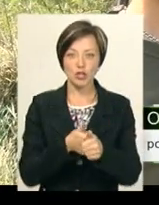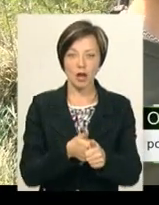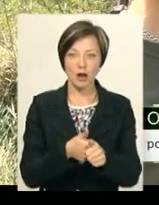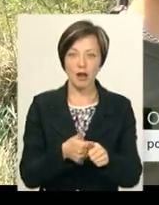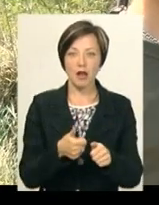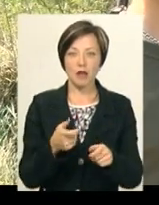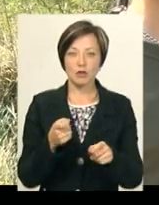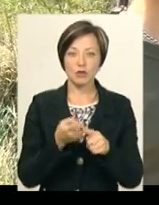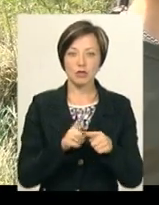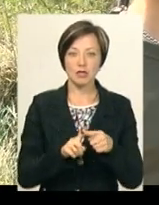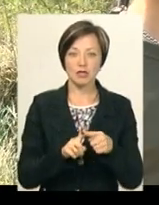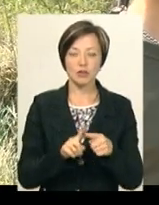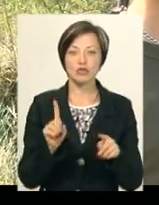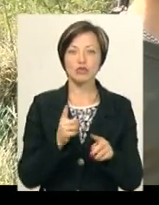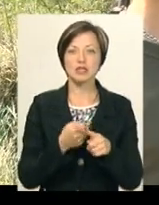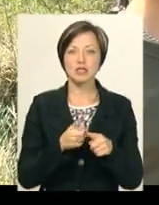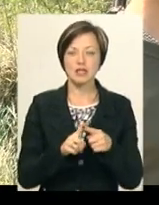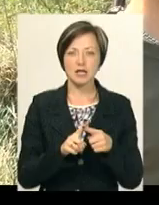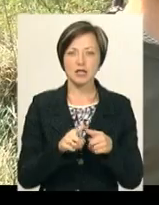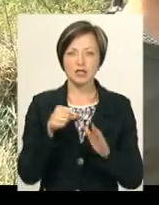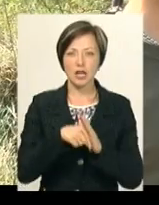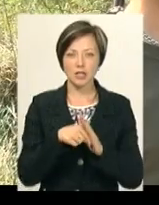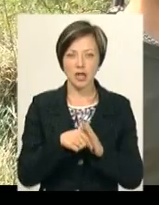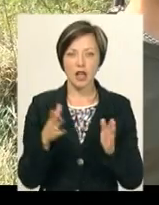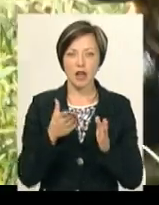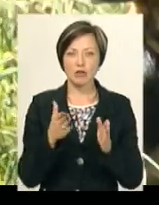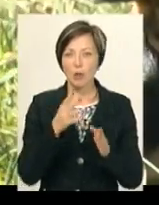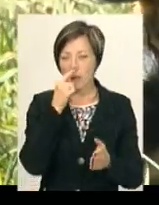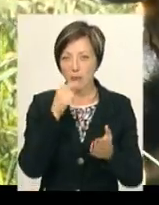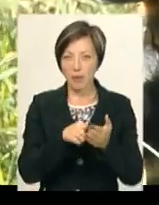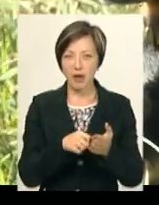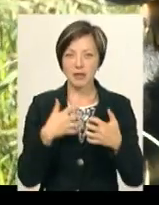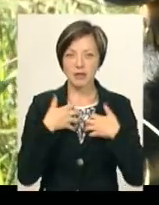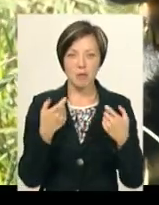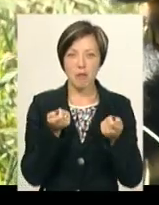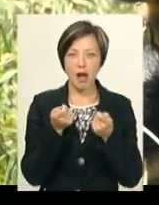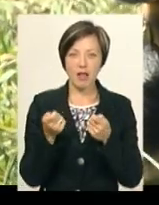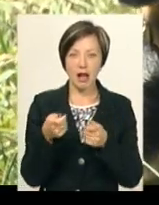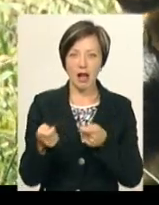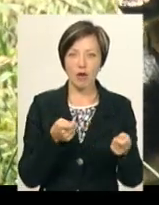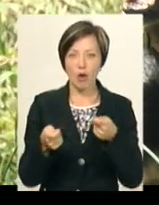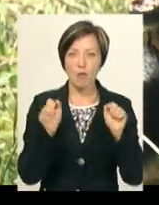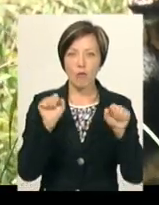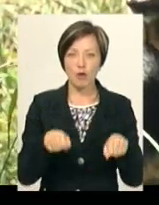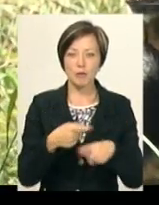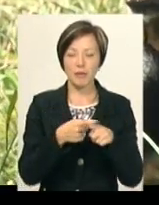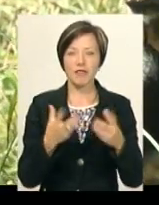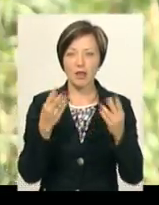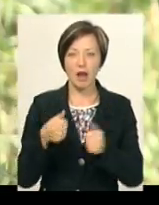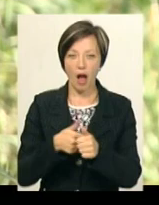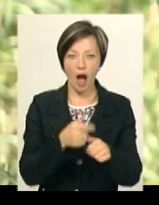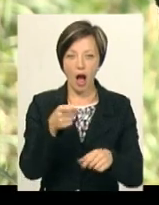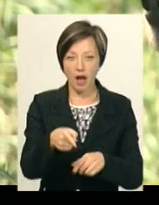трохи в'язкіші. Що це означає в'язкіші? Якщо вони піднімуть звіра, вони трошки мало керовані, вони можуть пів дня переслідувати, а